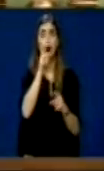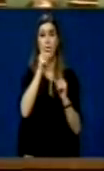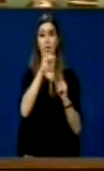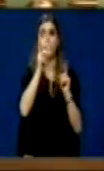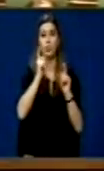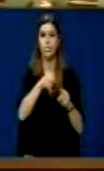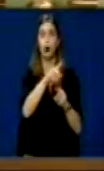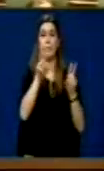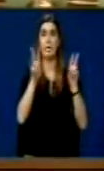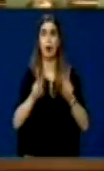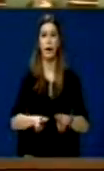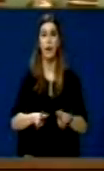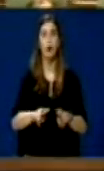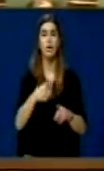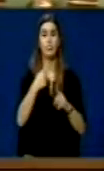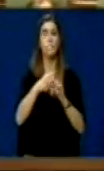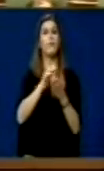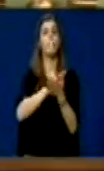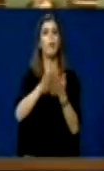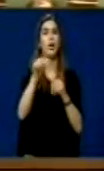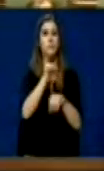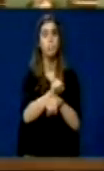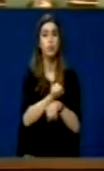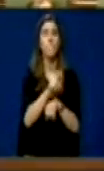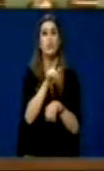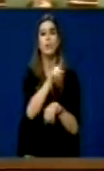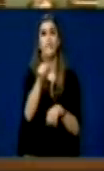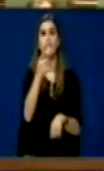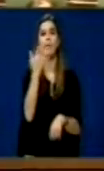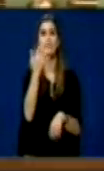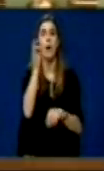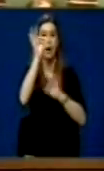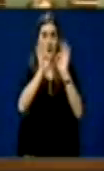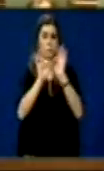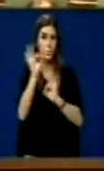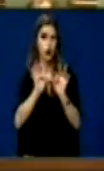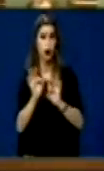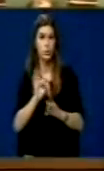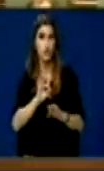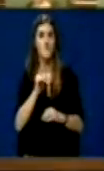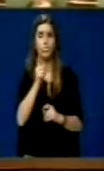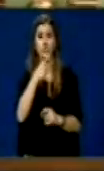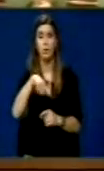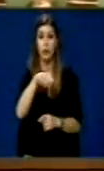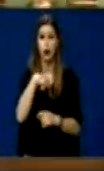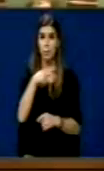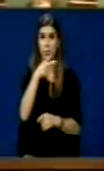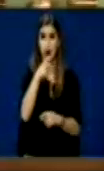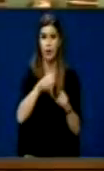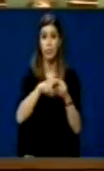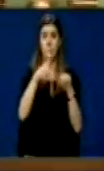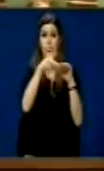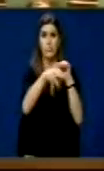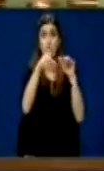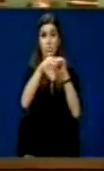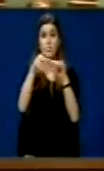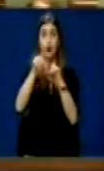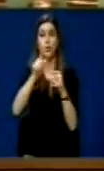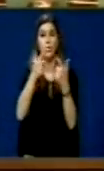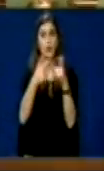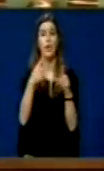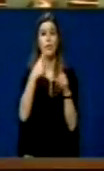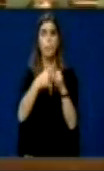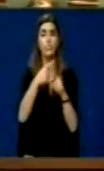drejtësia, u takon edhe amnistija dhe në shkallën e që farë atyre u takon, nuk do duaj që këtë drejtësi një të afrënë atyre me